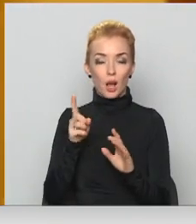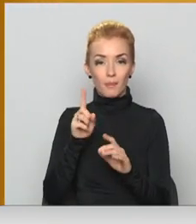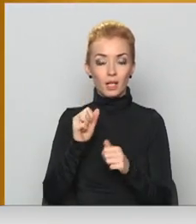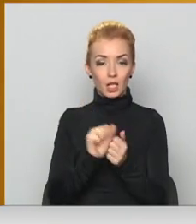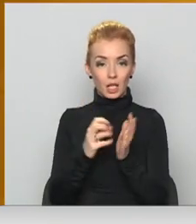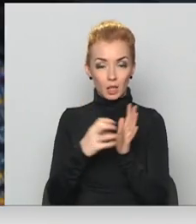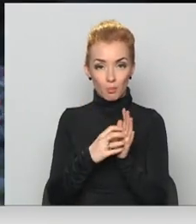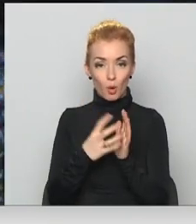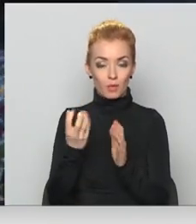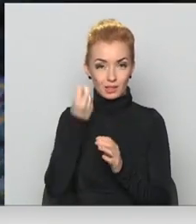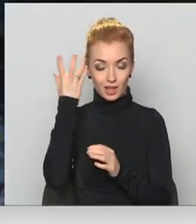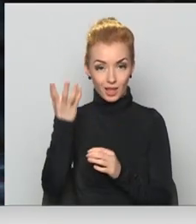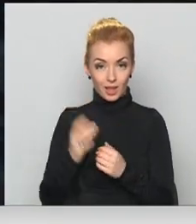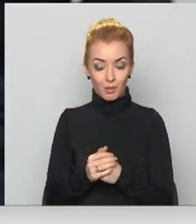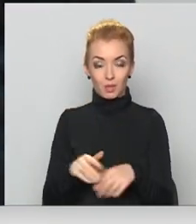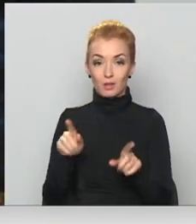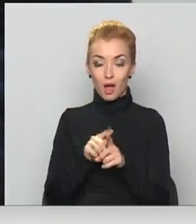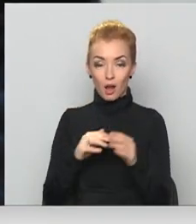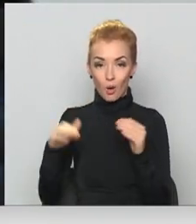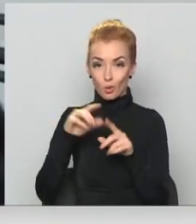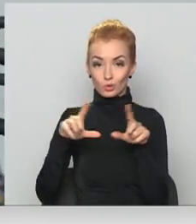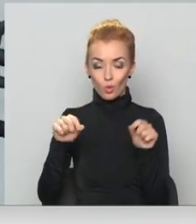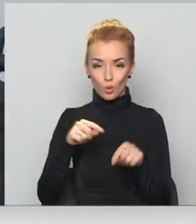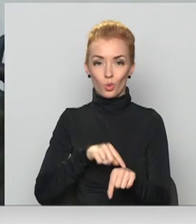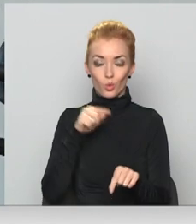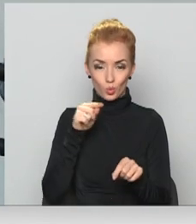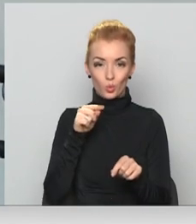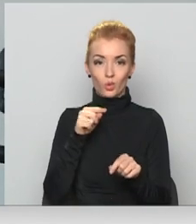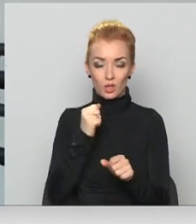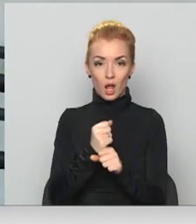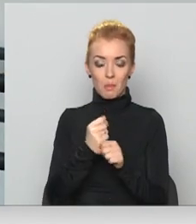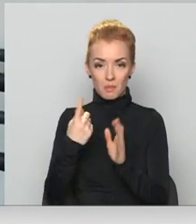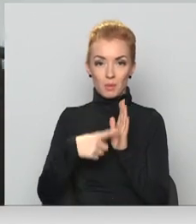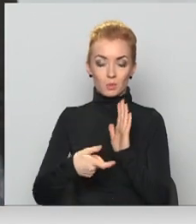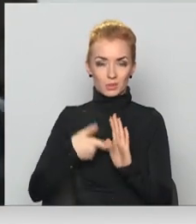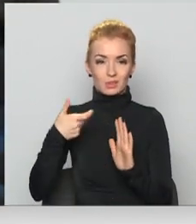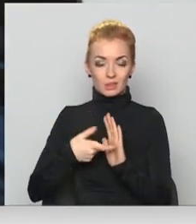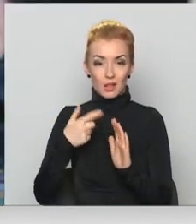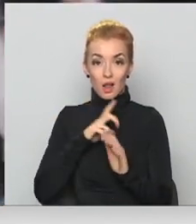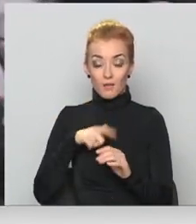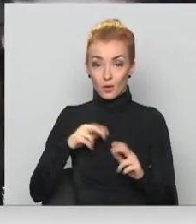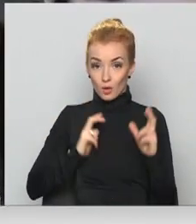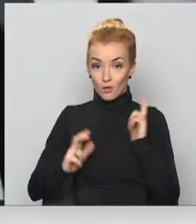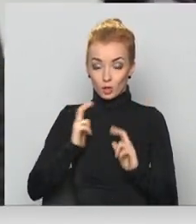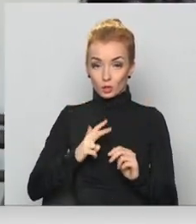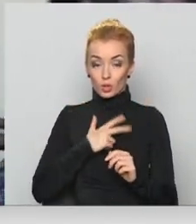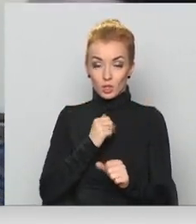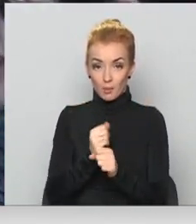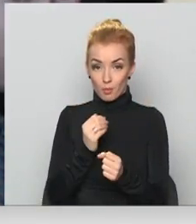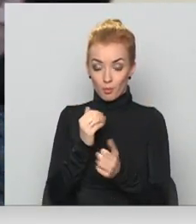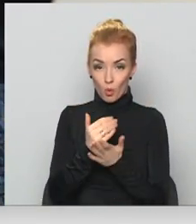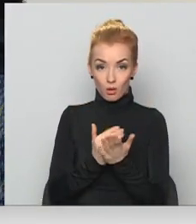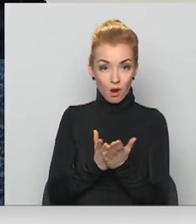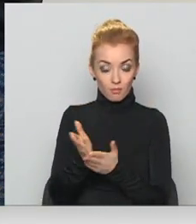darbinieku ar izglītību. Arī augstskolas jūt augsto darba pieprasījumu. Latvijas universitāte sociālā darba programmu